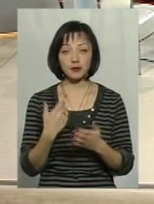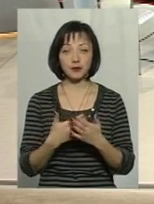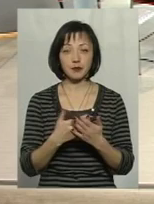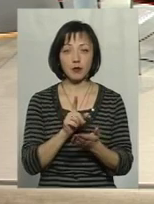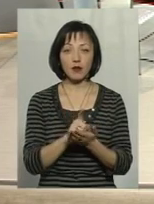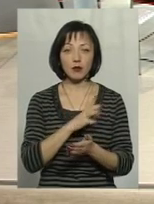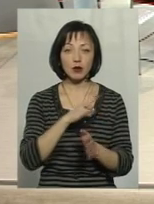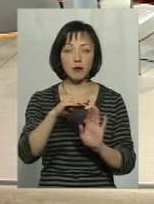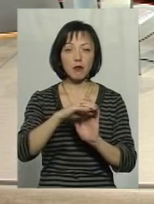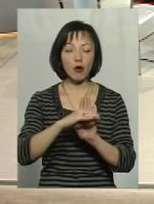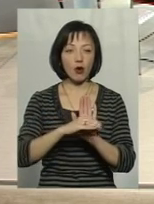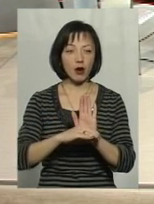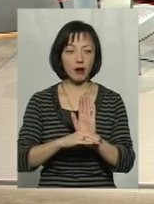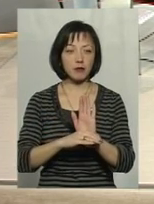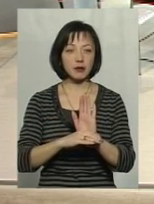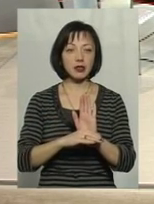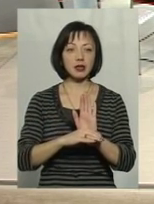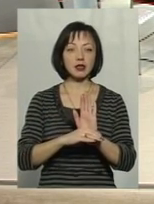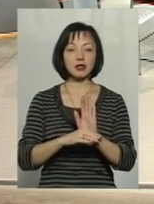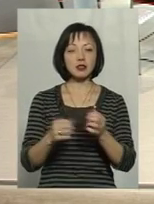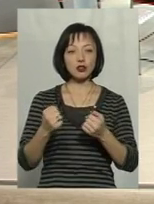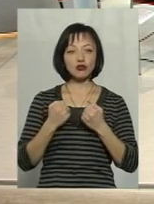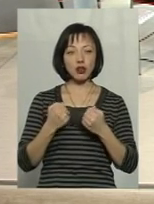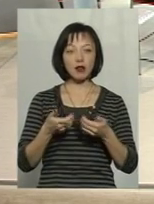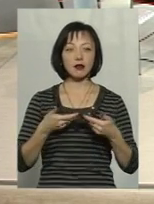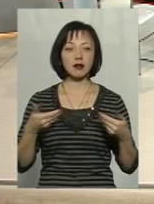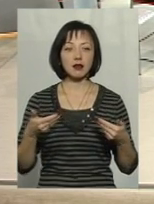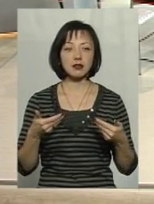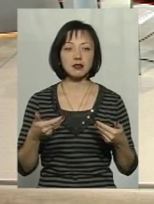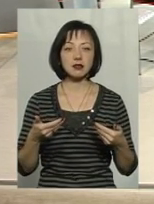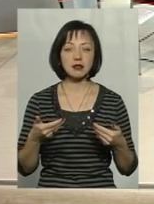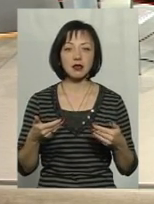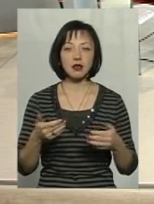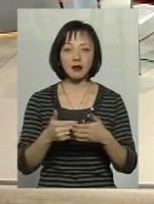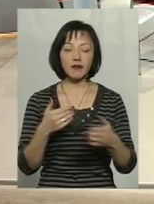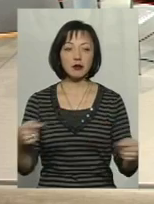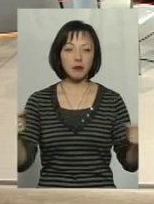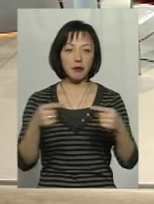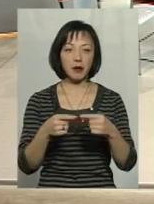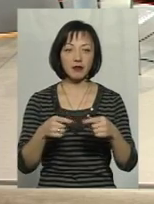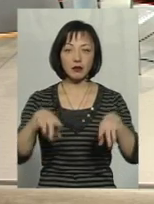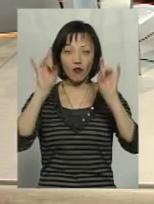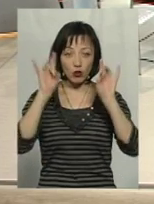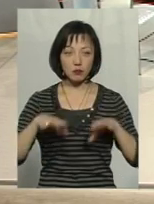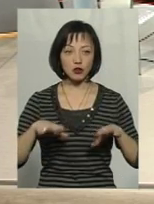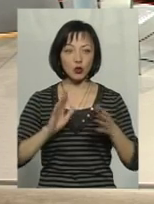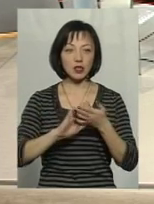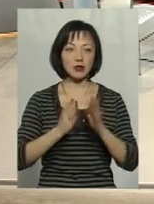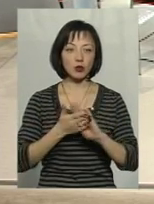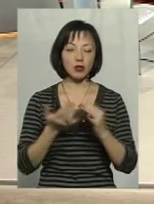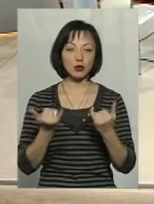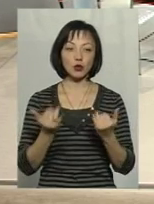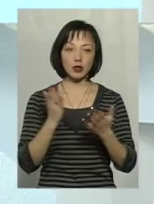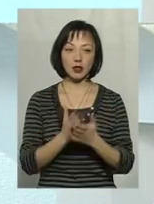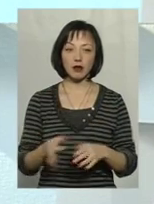повинні бути програми, які захищали нас від певних фосмажорних ситуацій, яка сьогодні є на